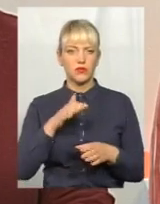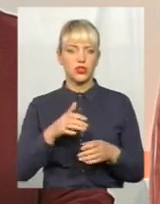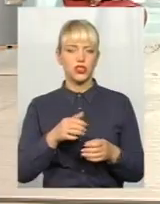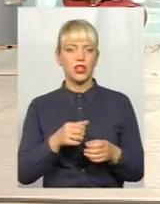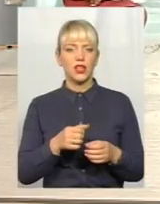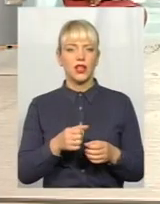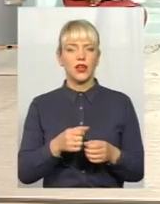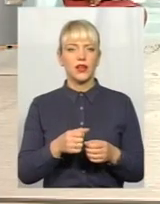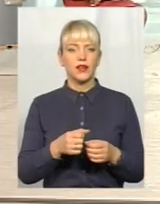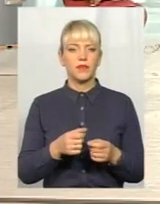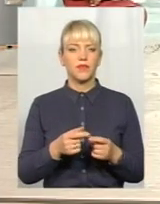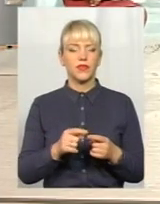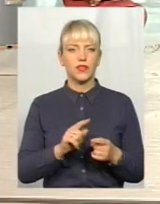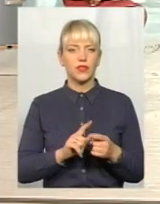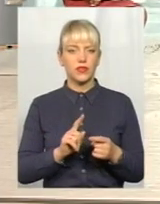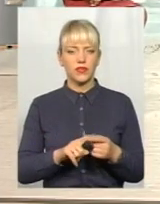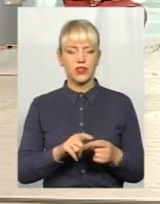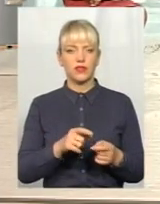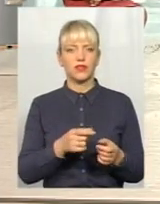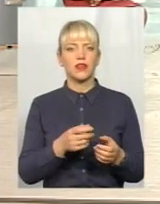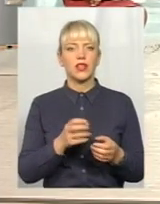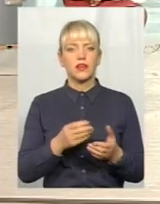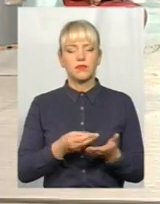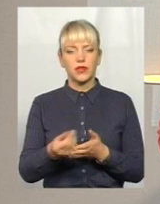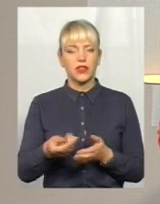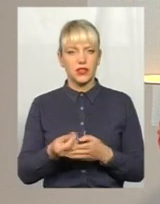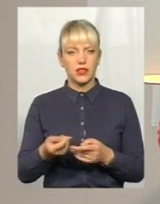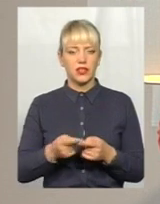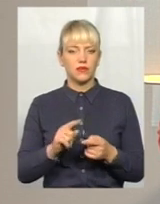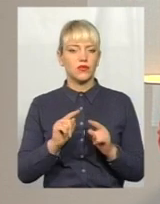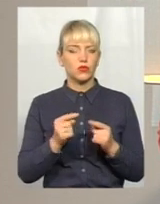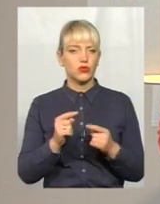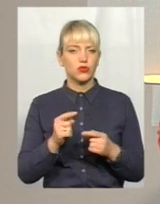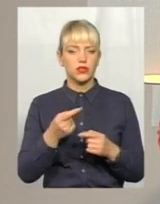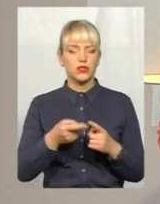хоспис. Хоспис – це такий дороговартісний заход. І,